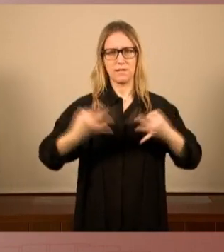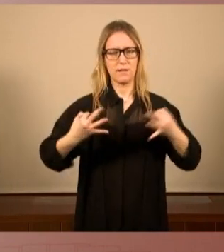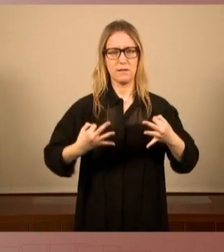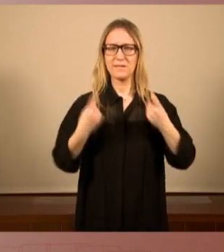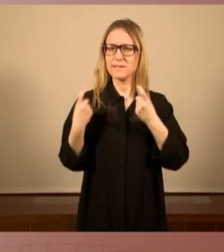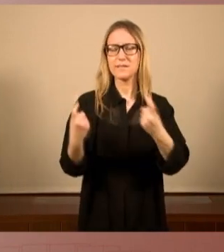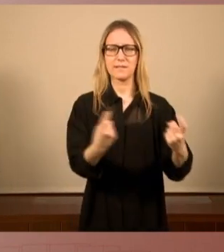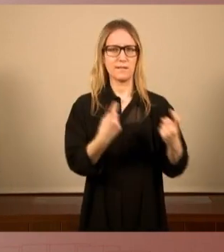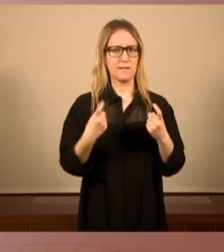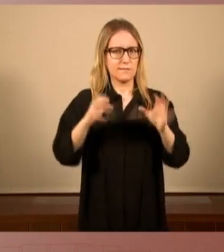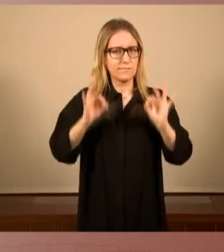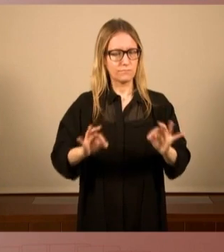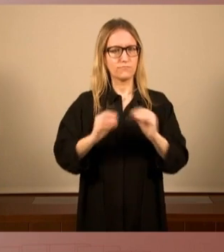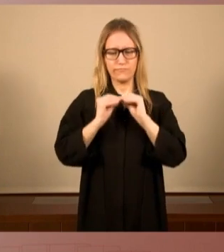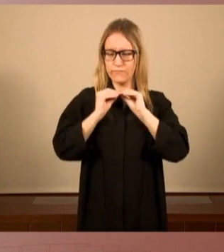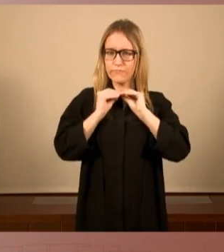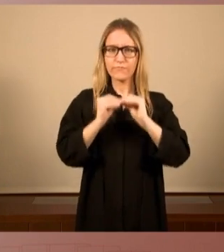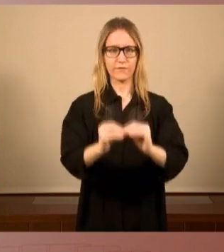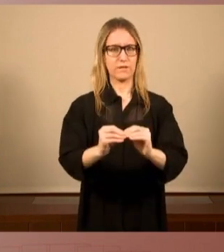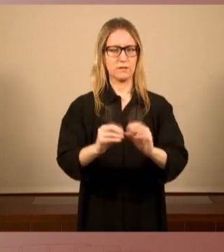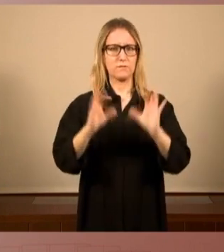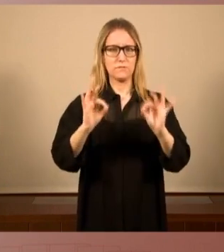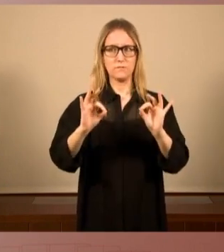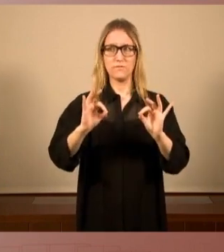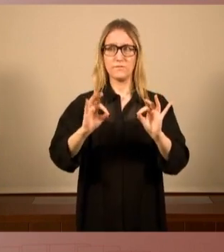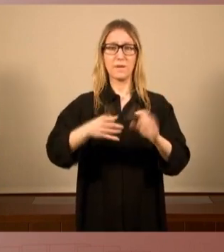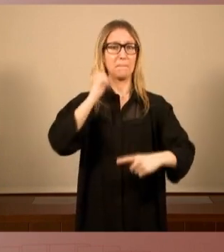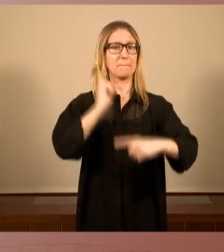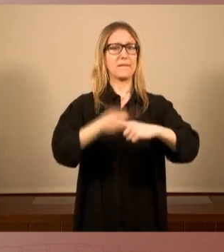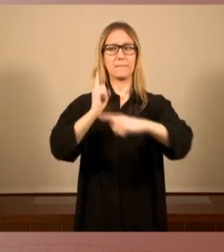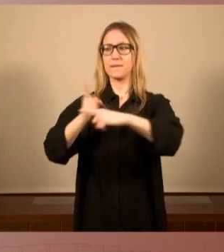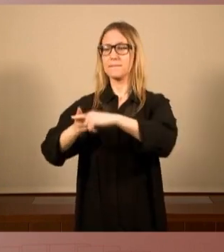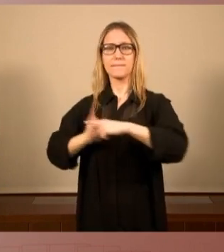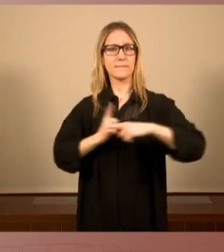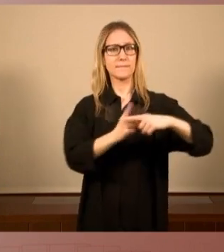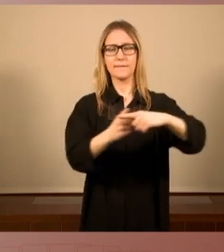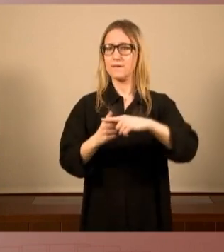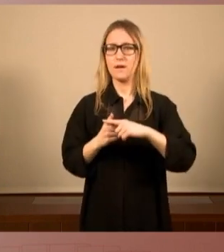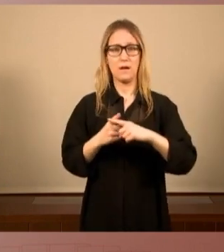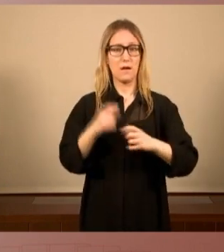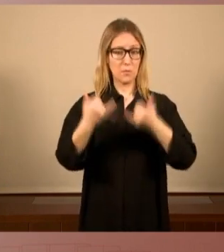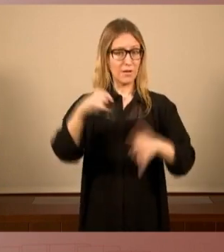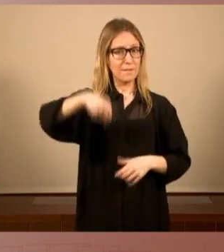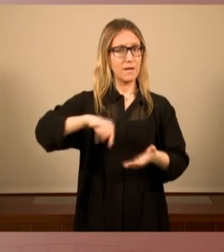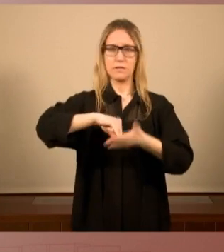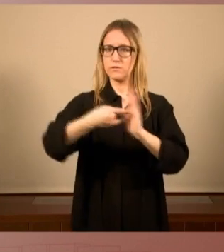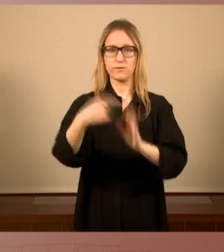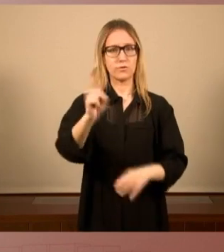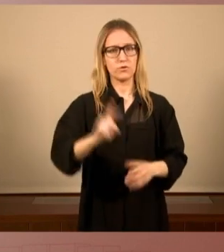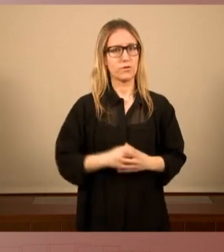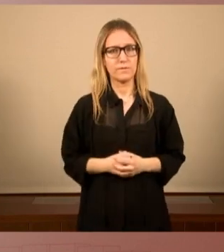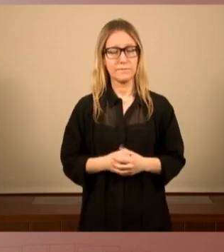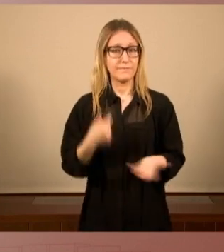necessàries, fetes a mitges, no solucionaran el problema d'aquest país, els problemes d'aquest país. I quan insistim,